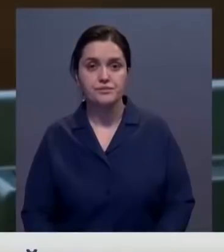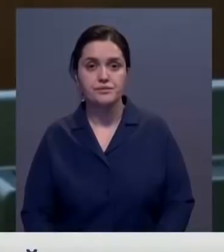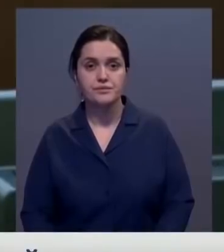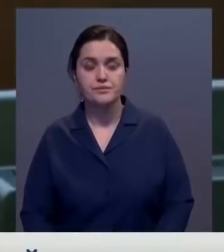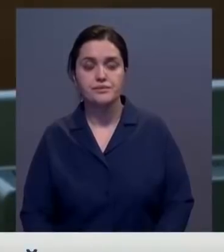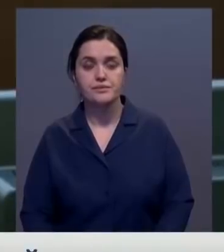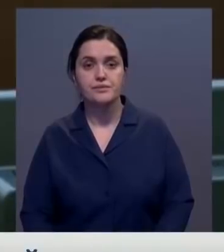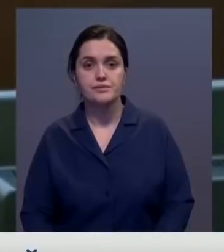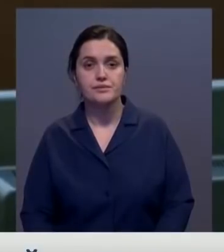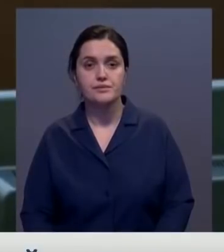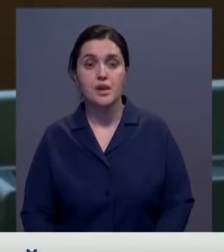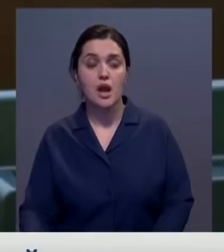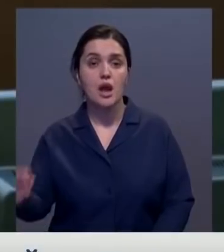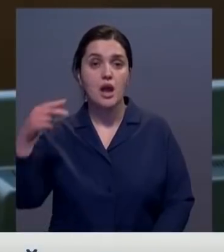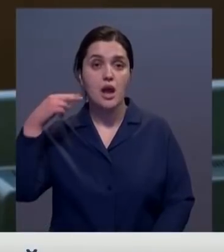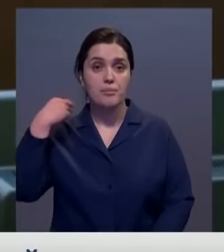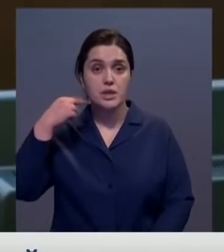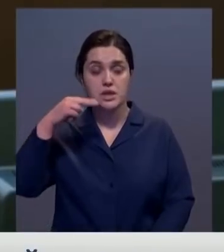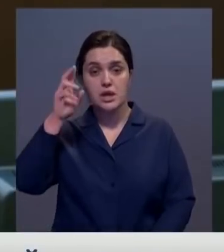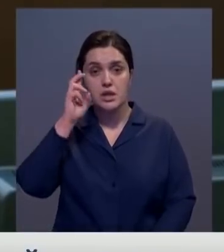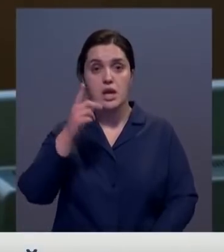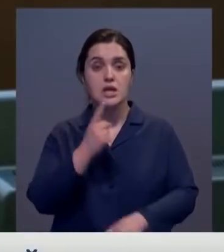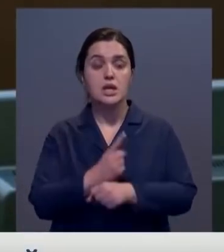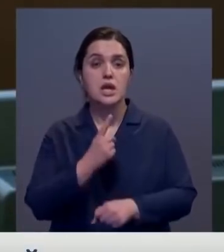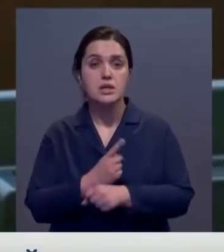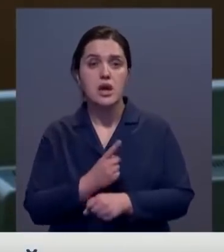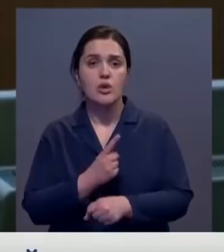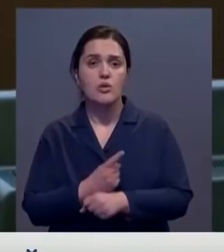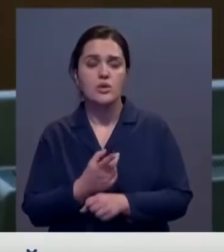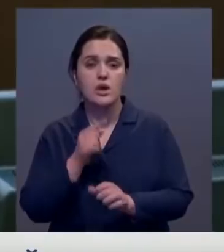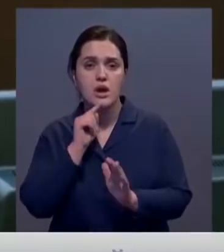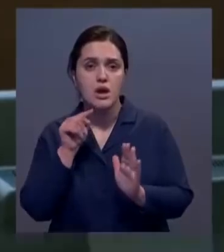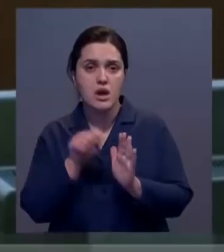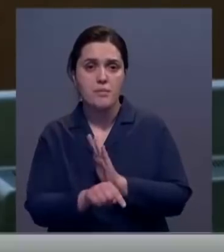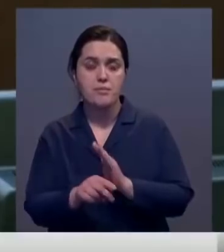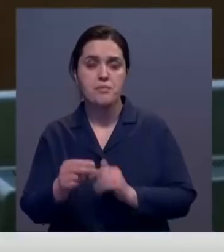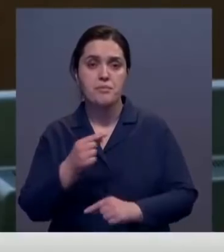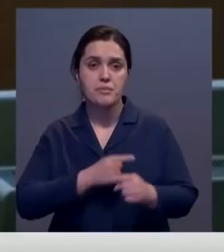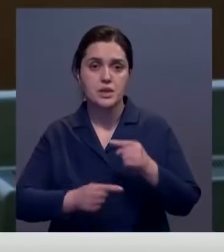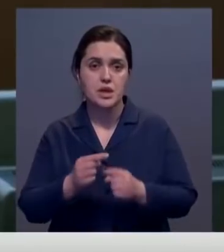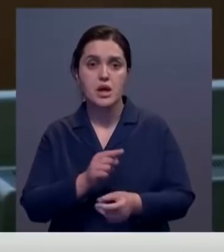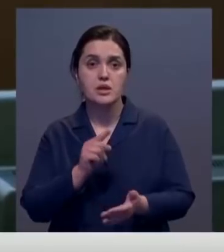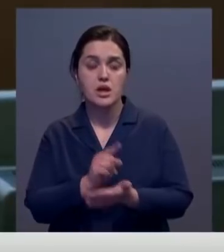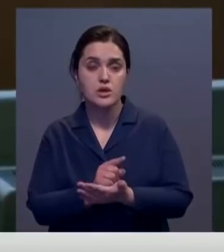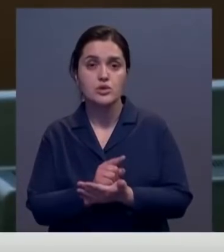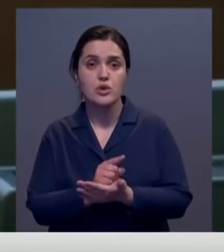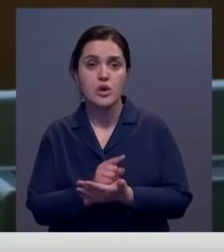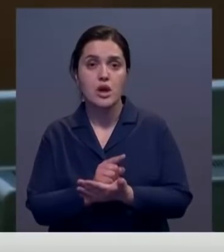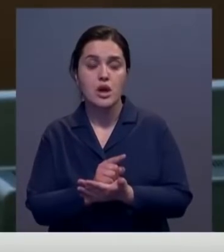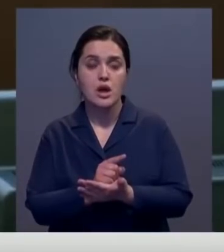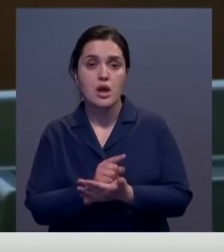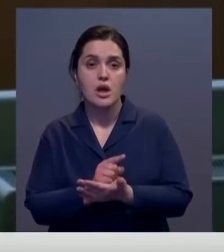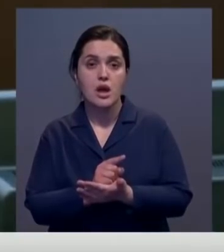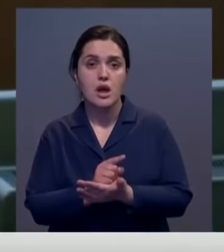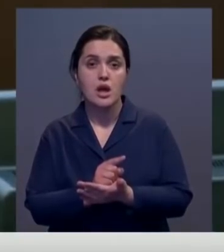отмечено президентом страны, незаконное воспрепятствование предпринимательской деятельности должно расцениваться как